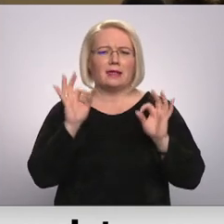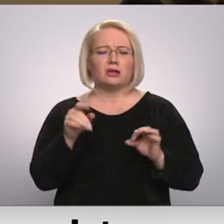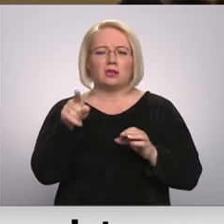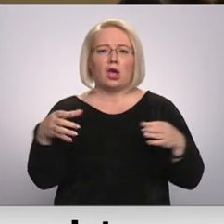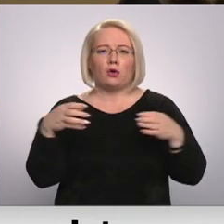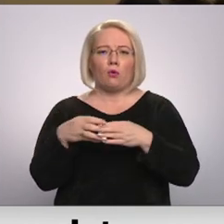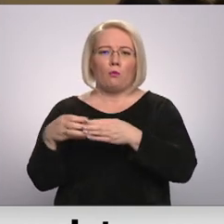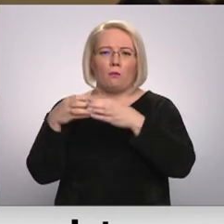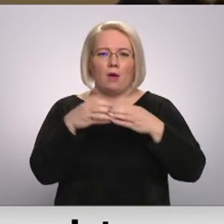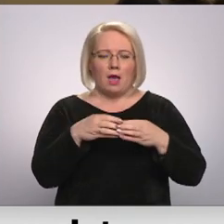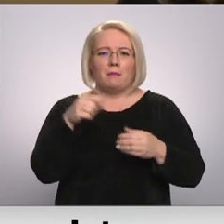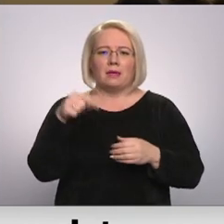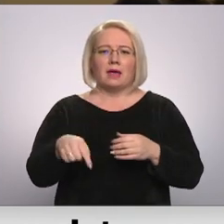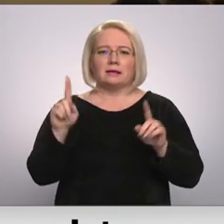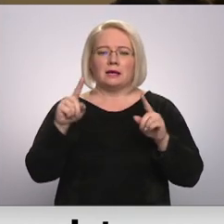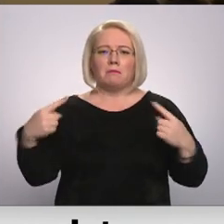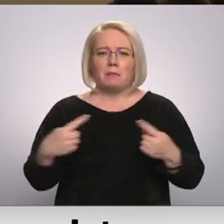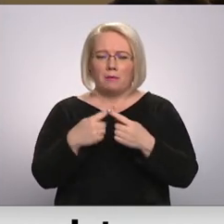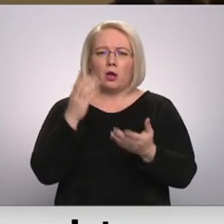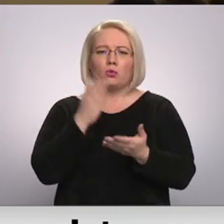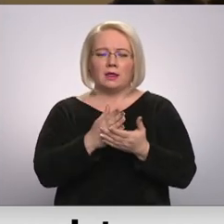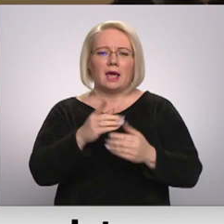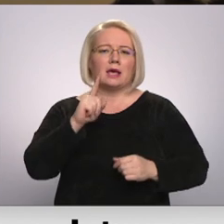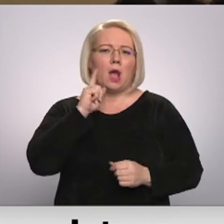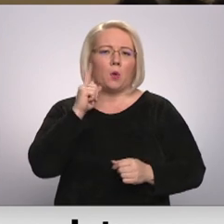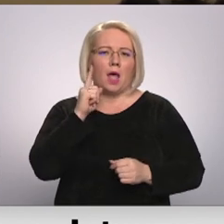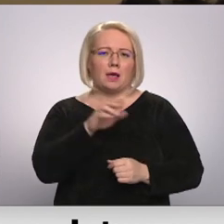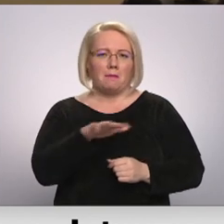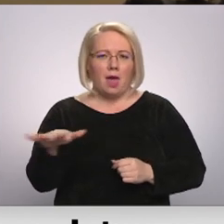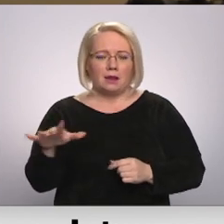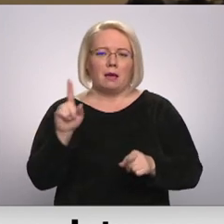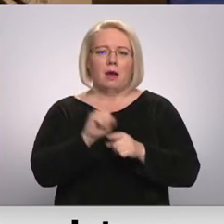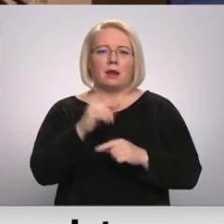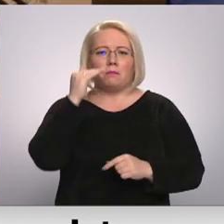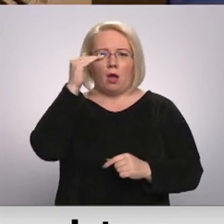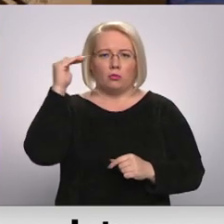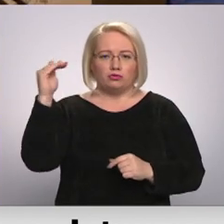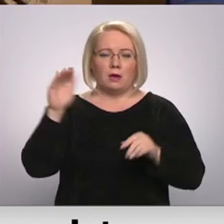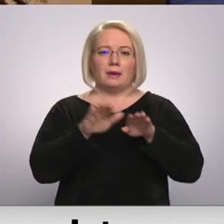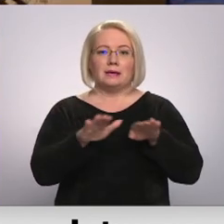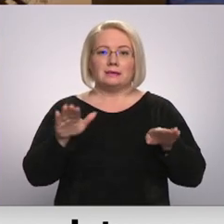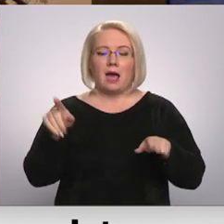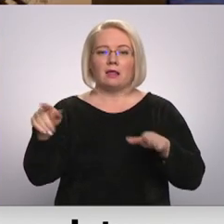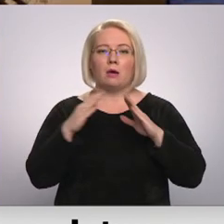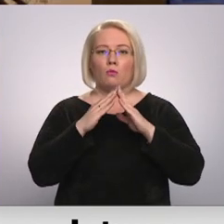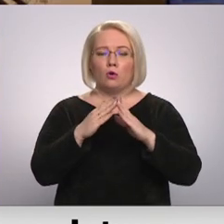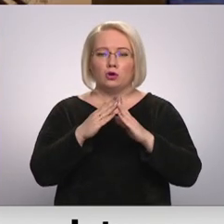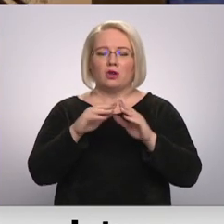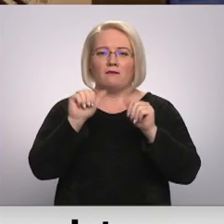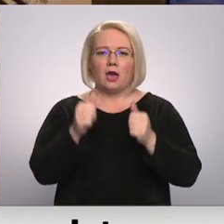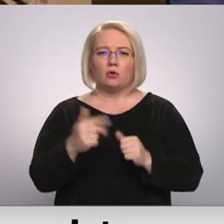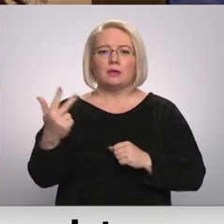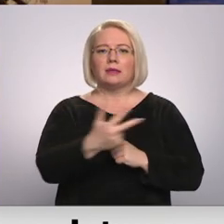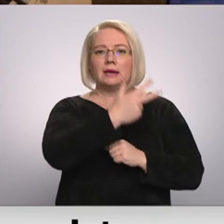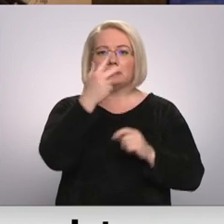grupai atbraukt šeit, bet šis noteikti ir piemērots arī jaunākiem bērniem, arī pieaugušiem. Izstāde Lūznovas muižā tapusi trīs gadu